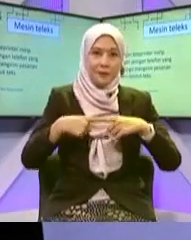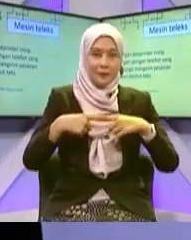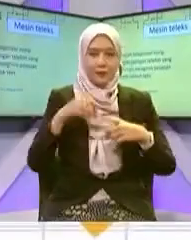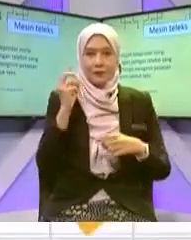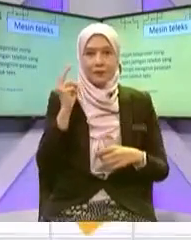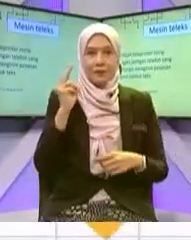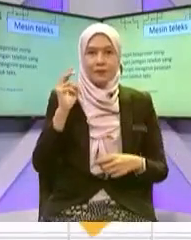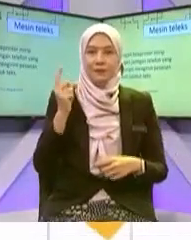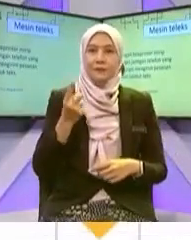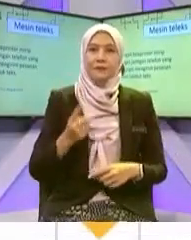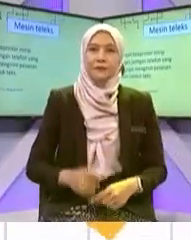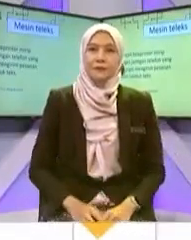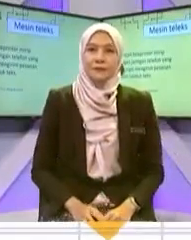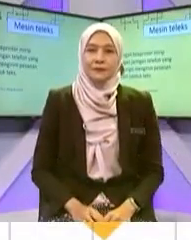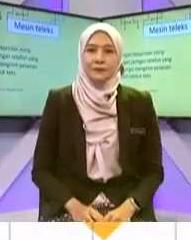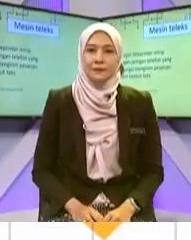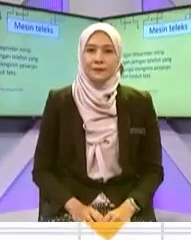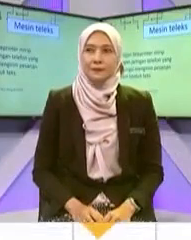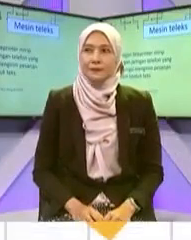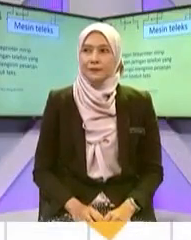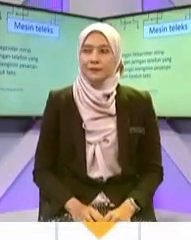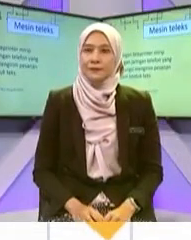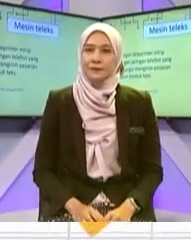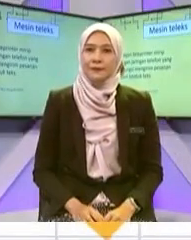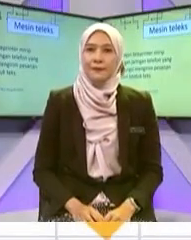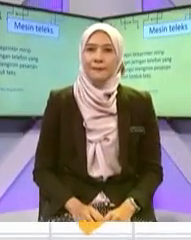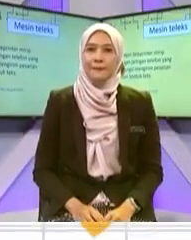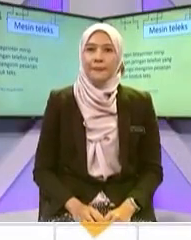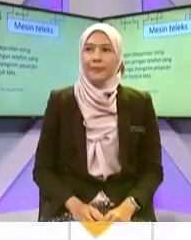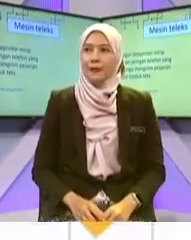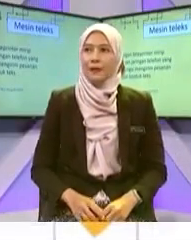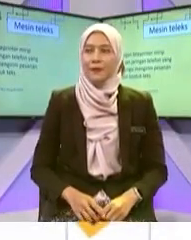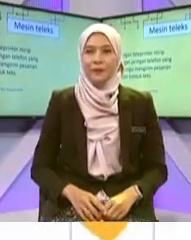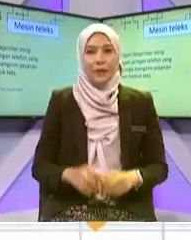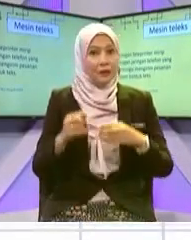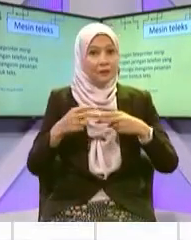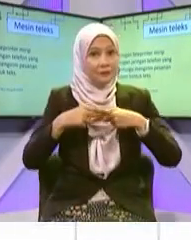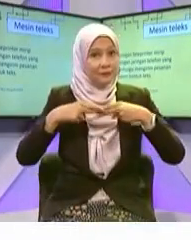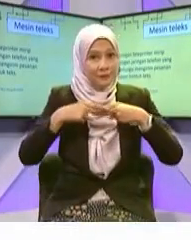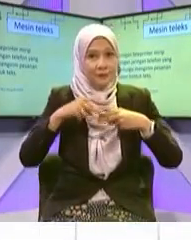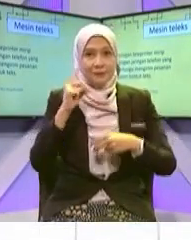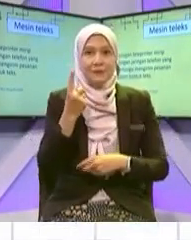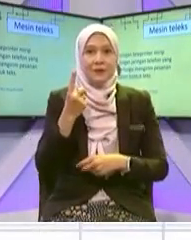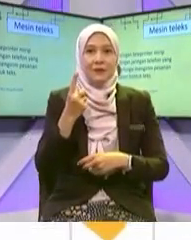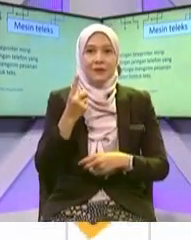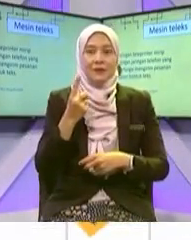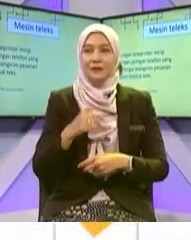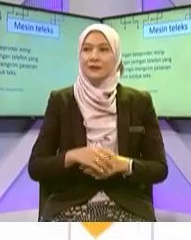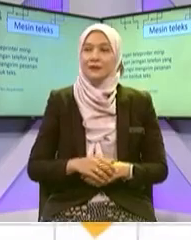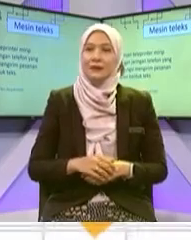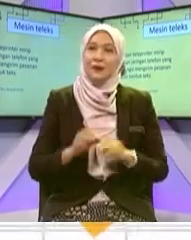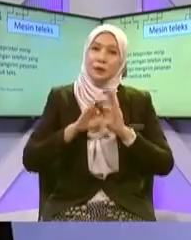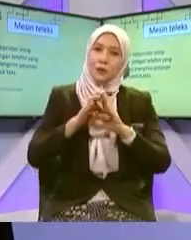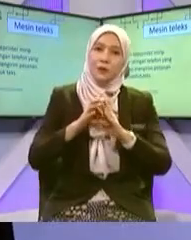hari ini Kita untuk Siapkan kerja rumah Itu pendek je Pendek je Kalau kita